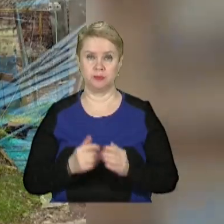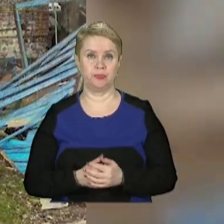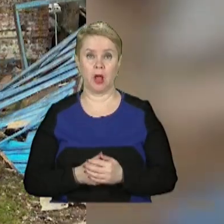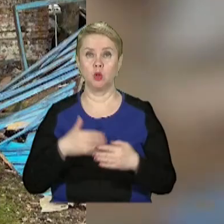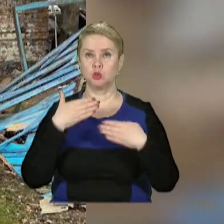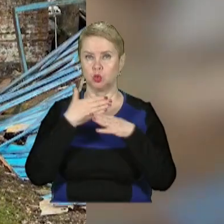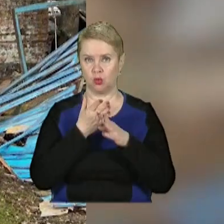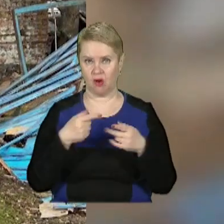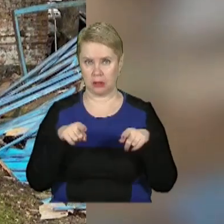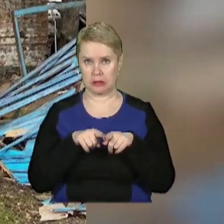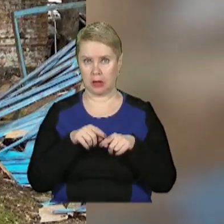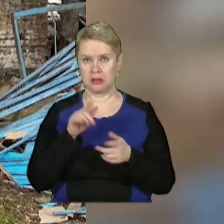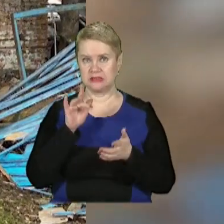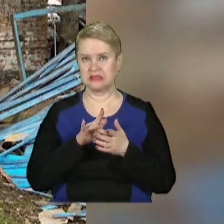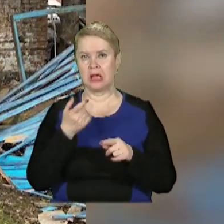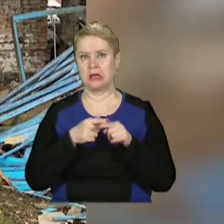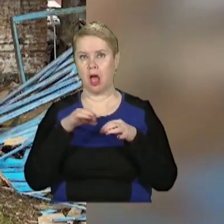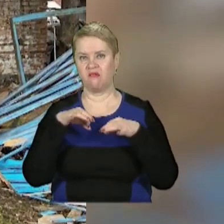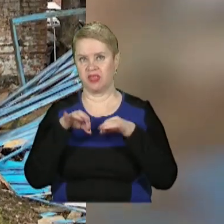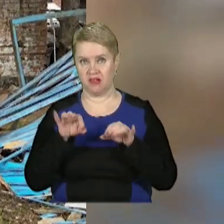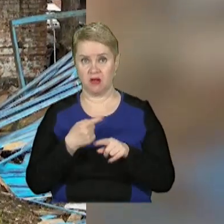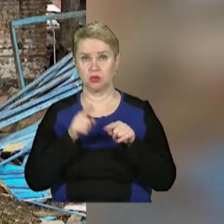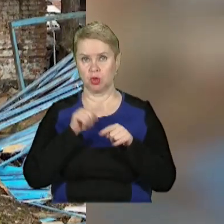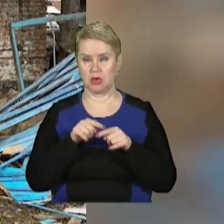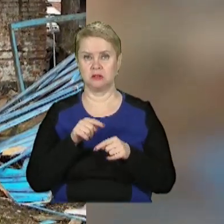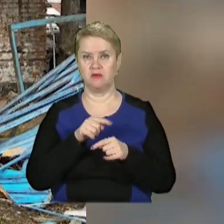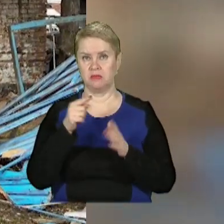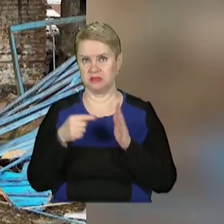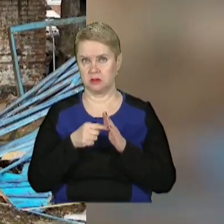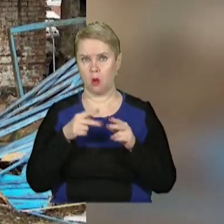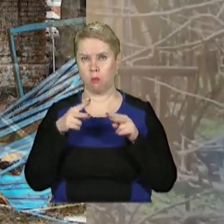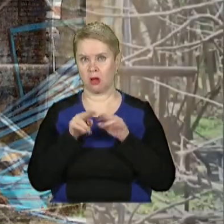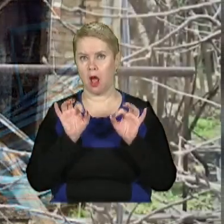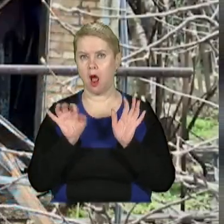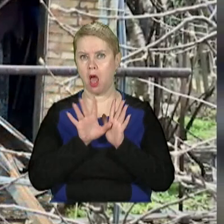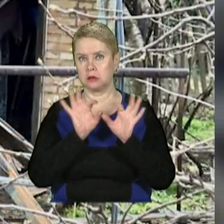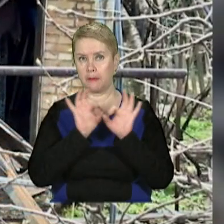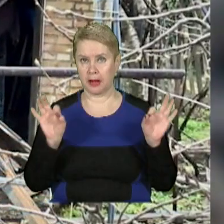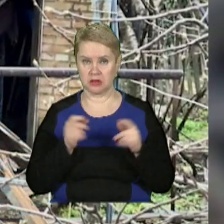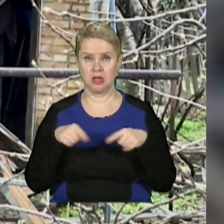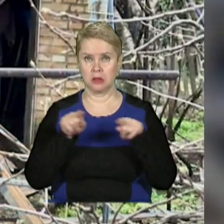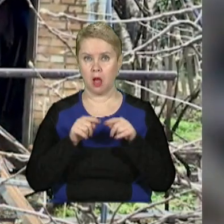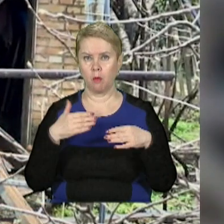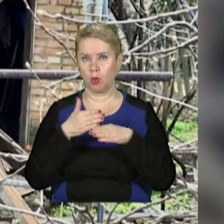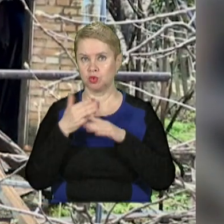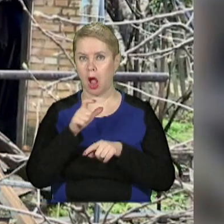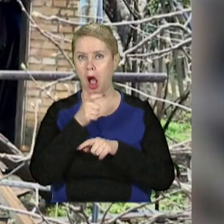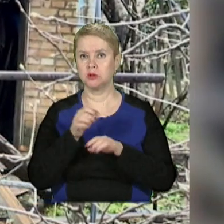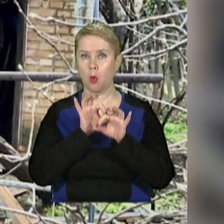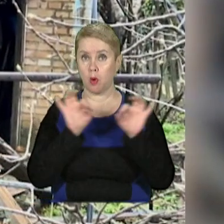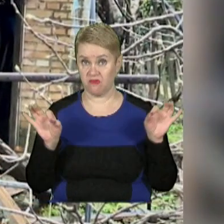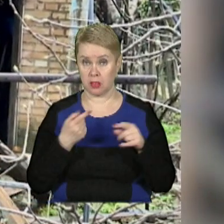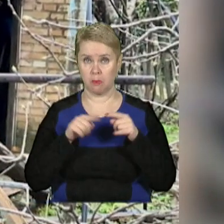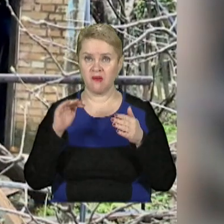Зруйнували також магазин та декілька автівок. Через обстріл у місті обірвані лінії електропередач та понівичний газопровід.